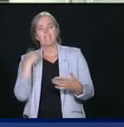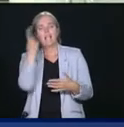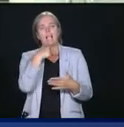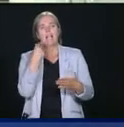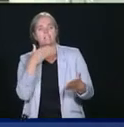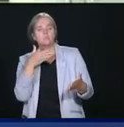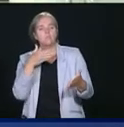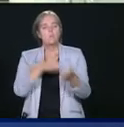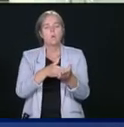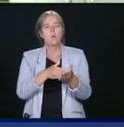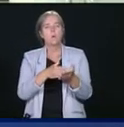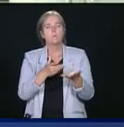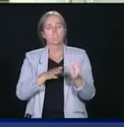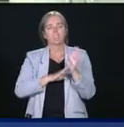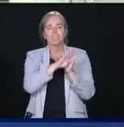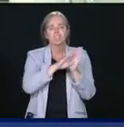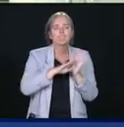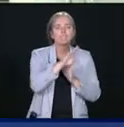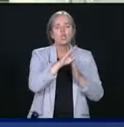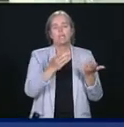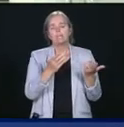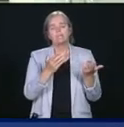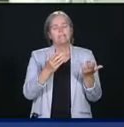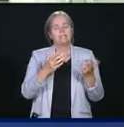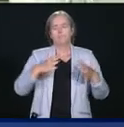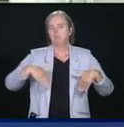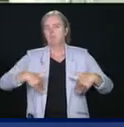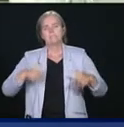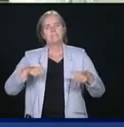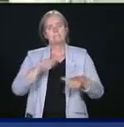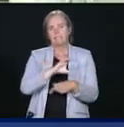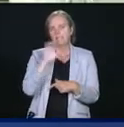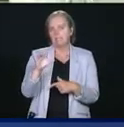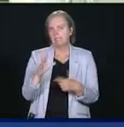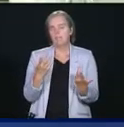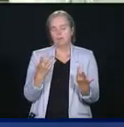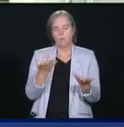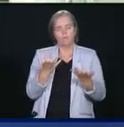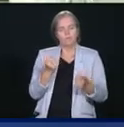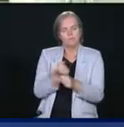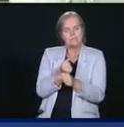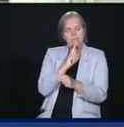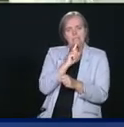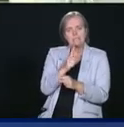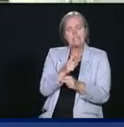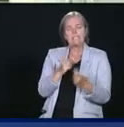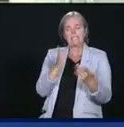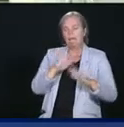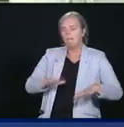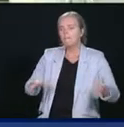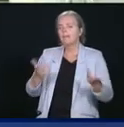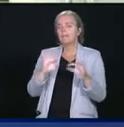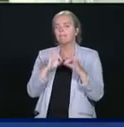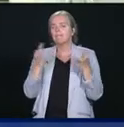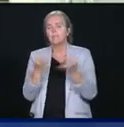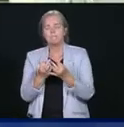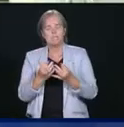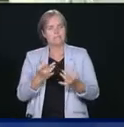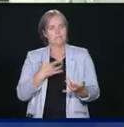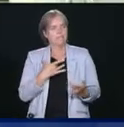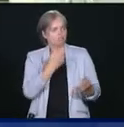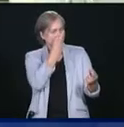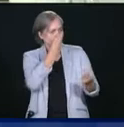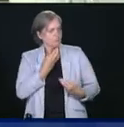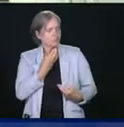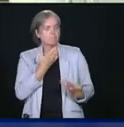aujourd'hui, pour assurer que tout le monde, tous nos enfants, toutes nos familles se sentent respectés et en sécurité, même dans